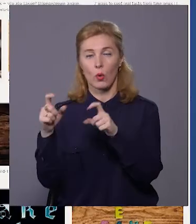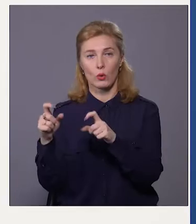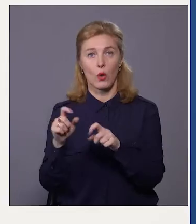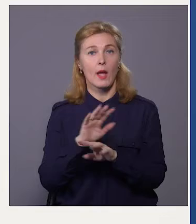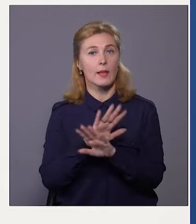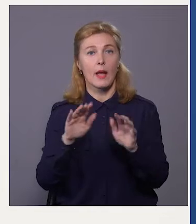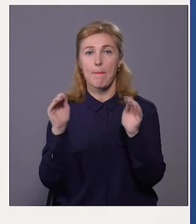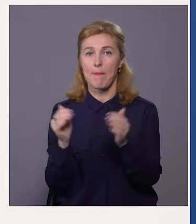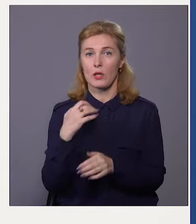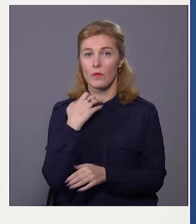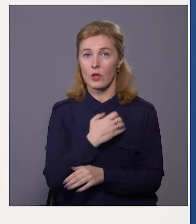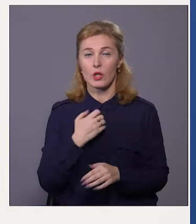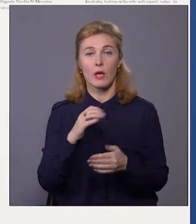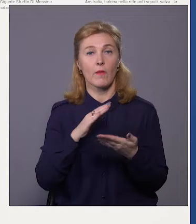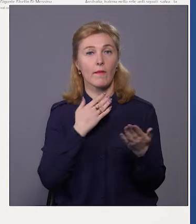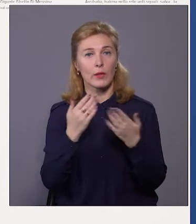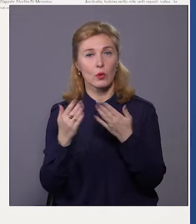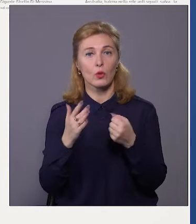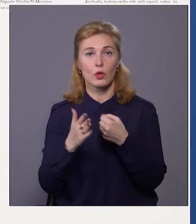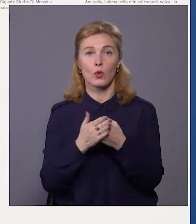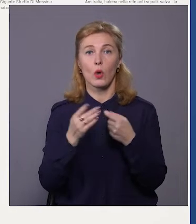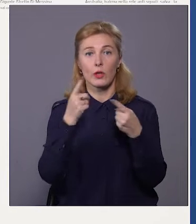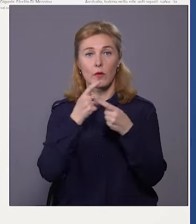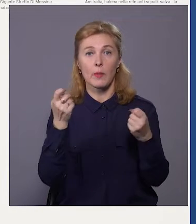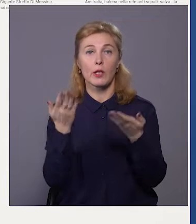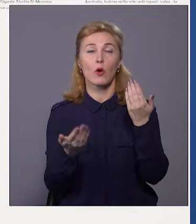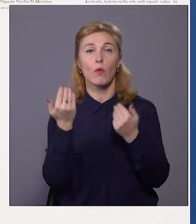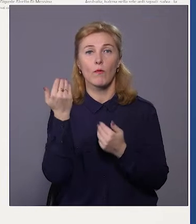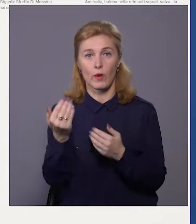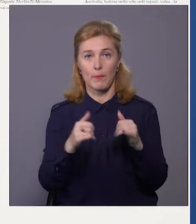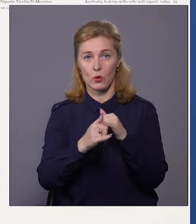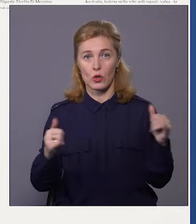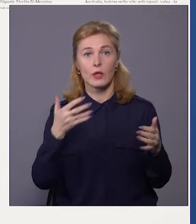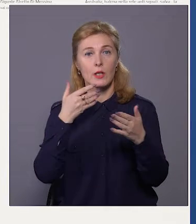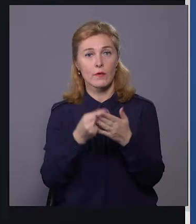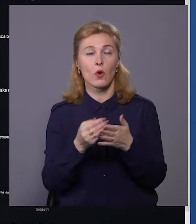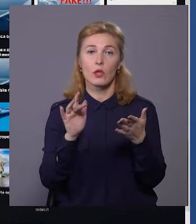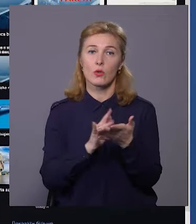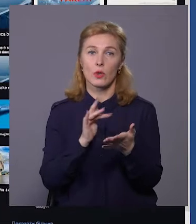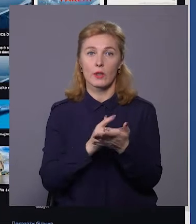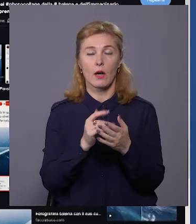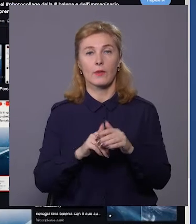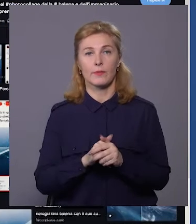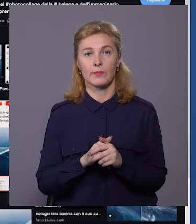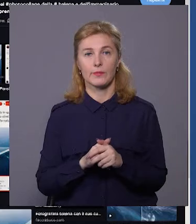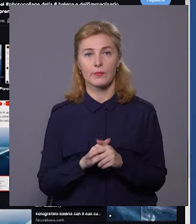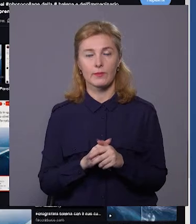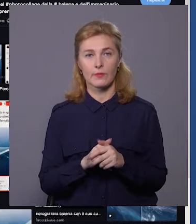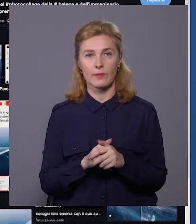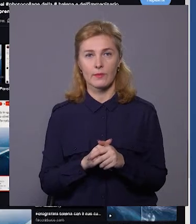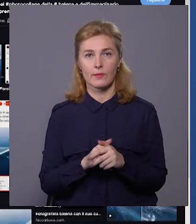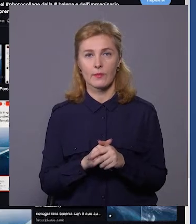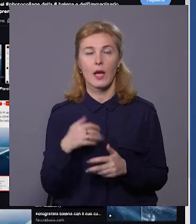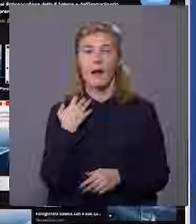менш важливо і виважено ставитись до інформації, яку ви поширюєте на особистих сторінках та у чатах, додає Тамара Козицька.